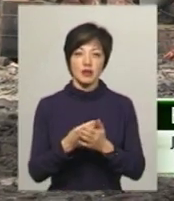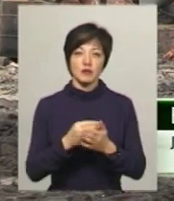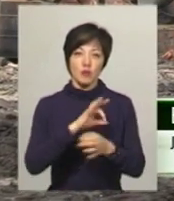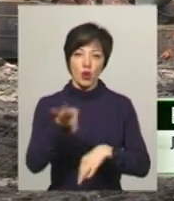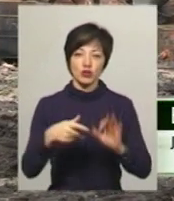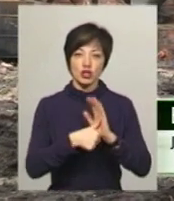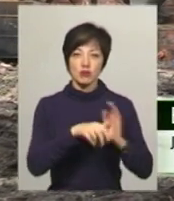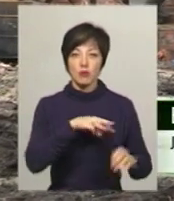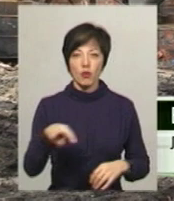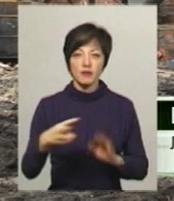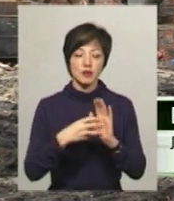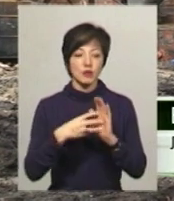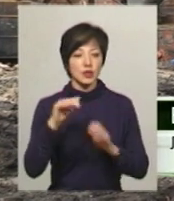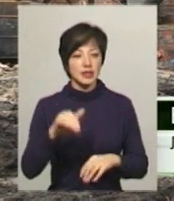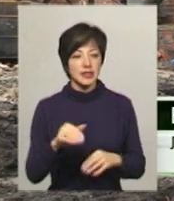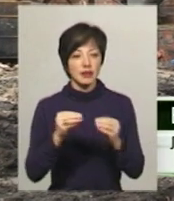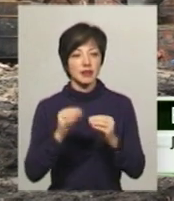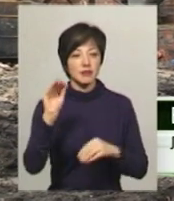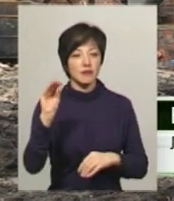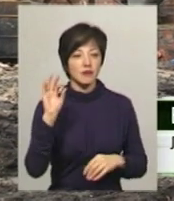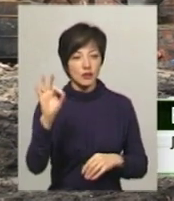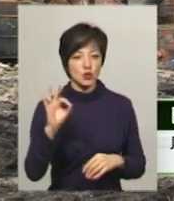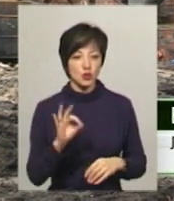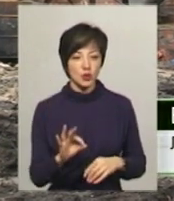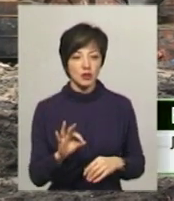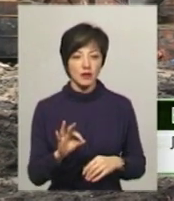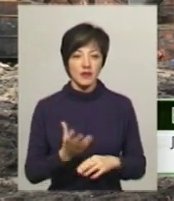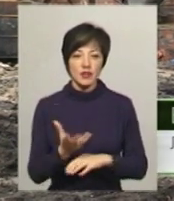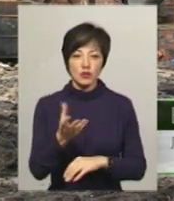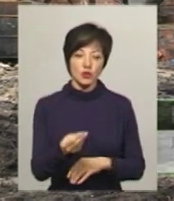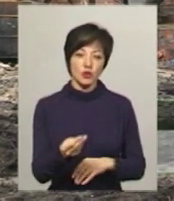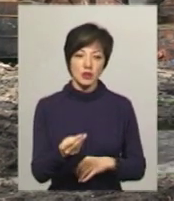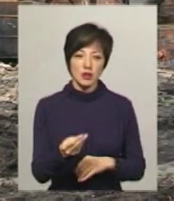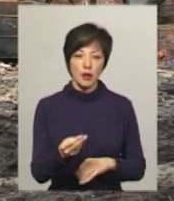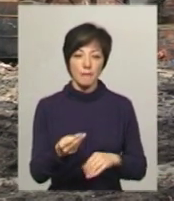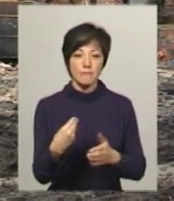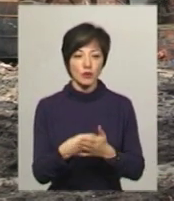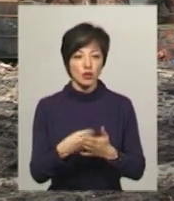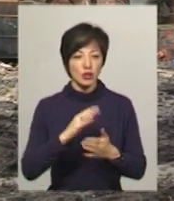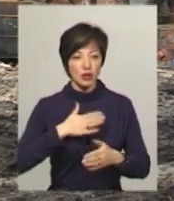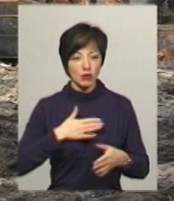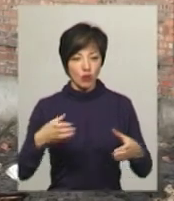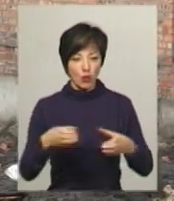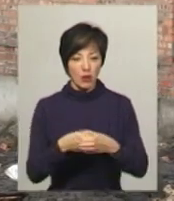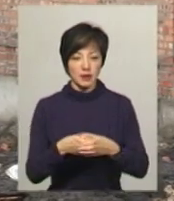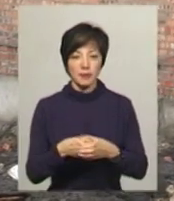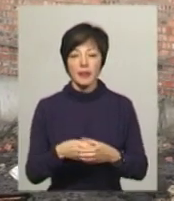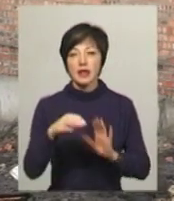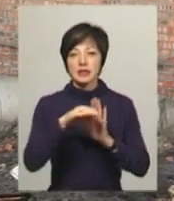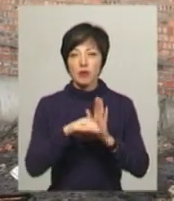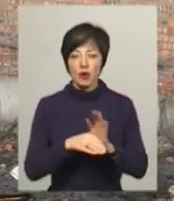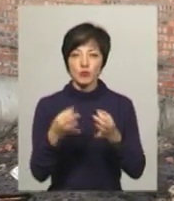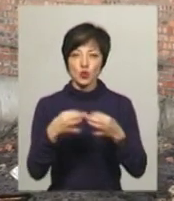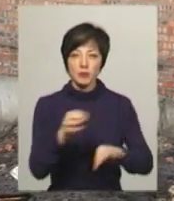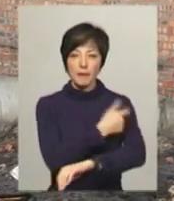мільйонів 800 тисяч, 10% фінансується з бюджету нашої громади. За програмою